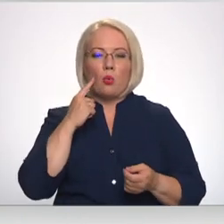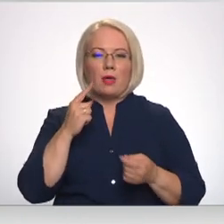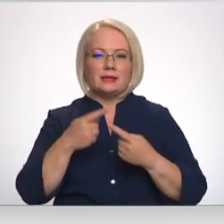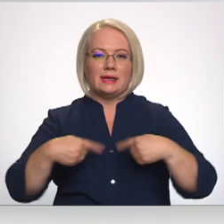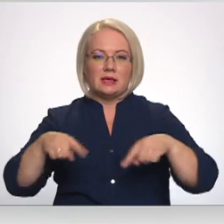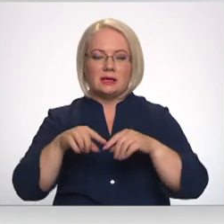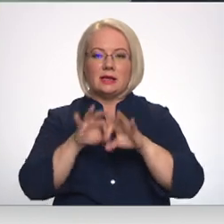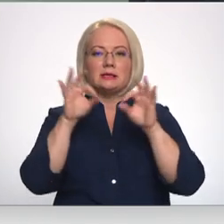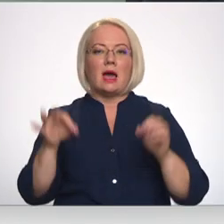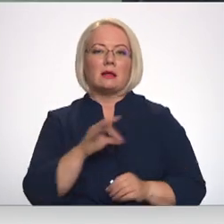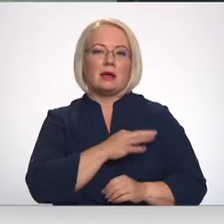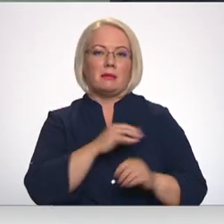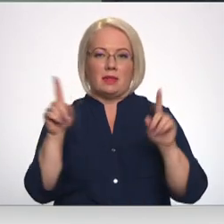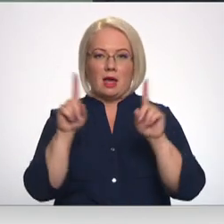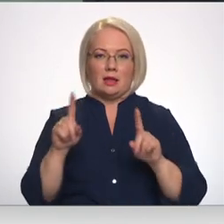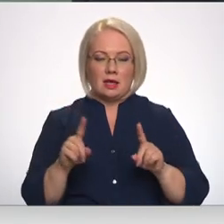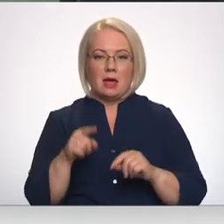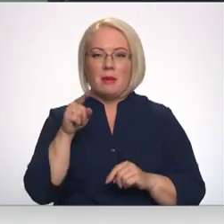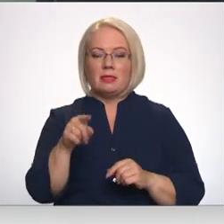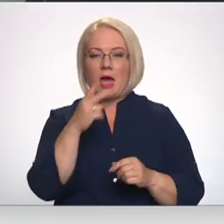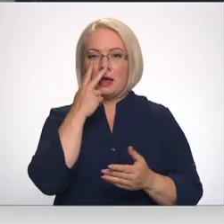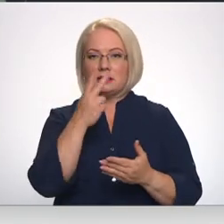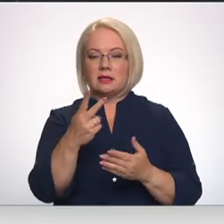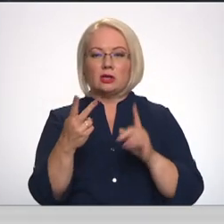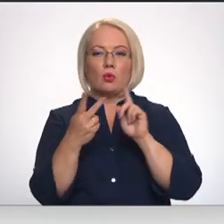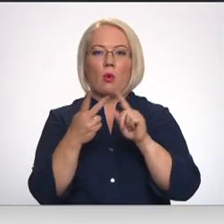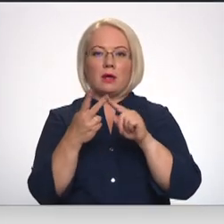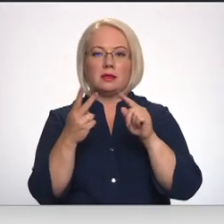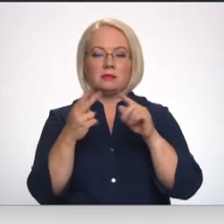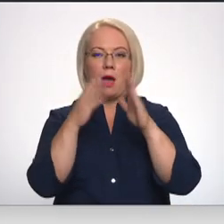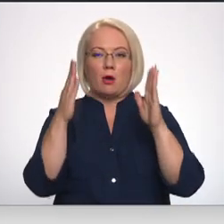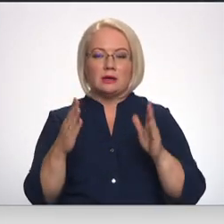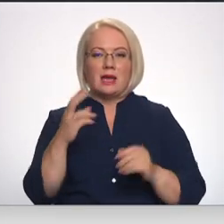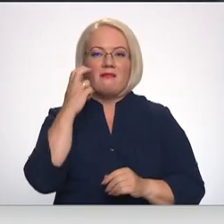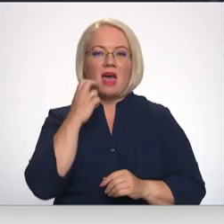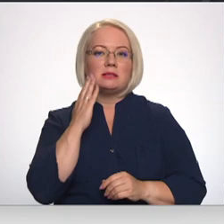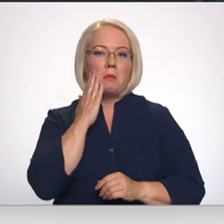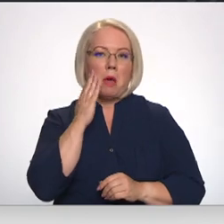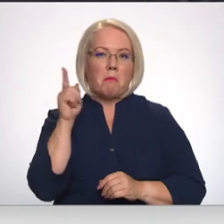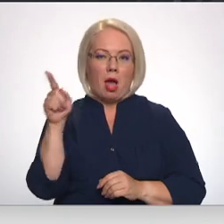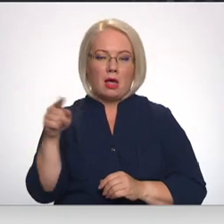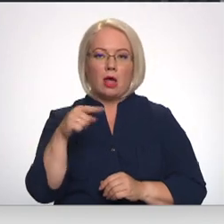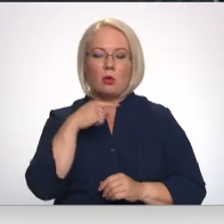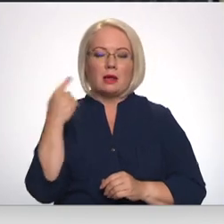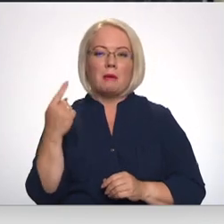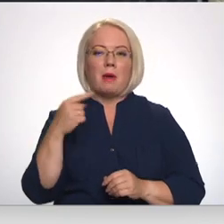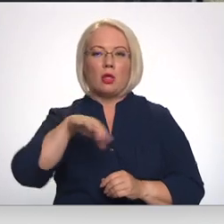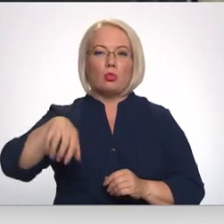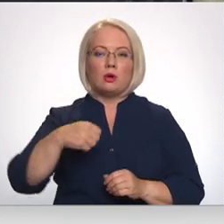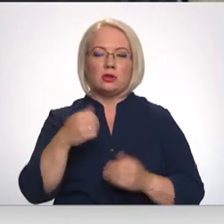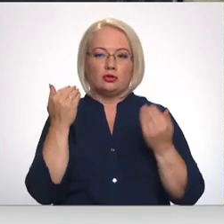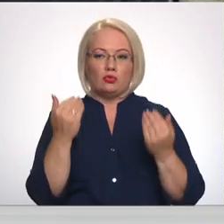uzsāc kriminālu procesu. Bet šādi izskatās otrs bankumāts, kas atrodas vecpēja balgā to uzlaust mēģināju šodat. Pēc uzlaušanas